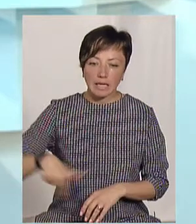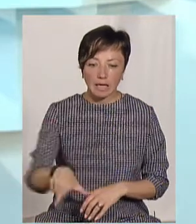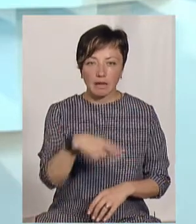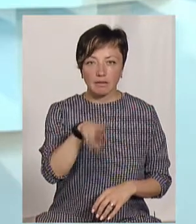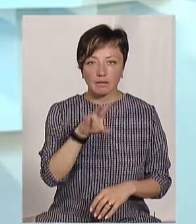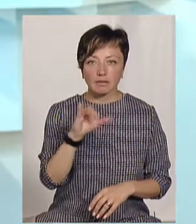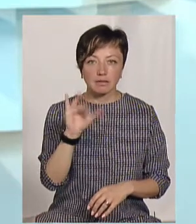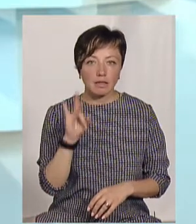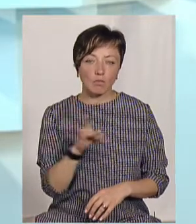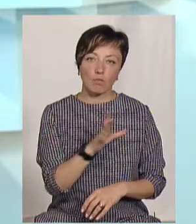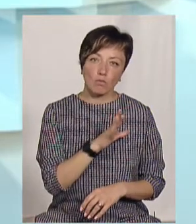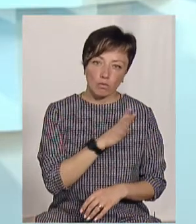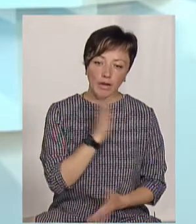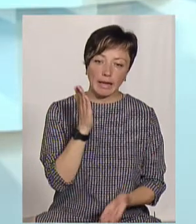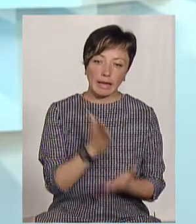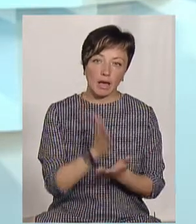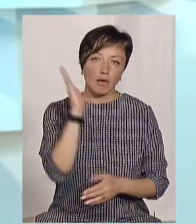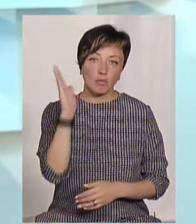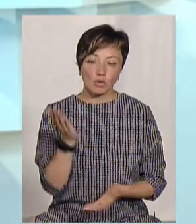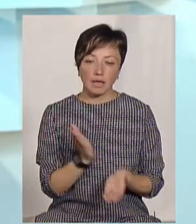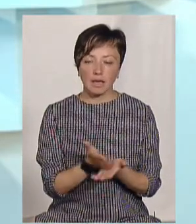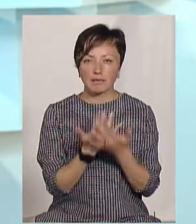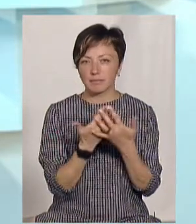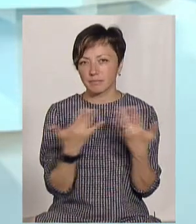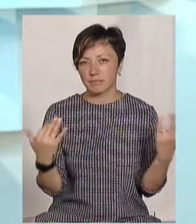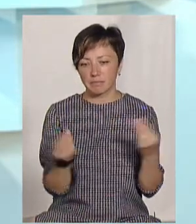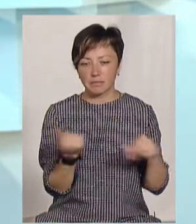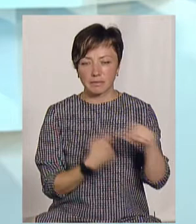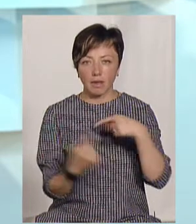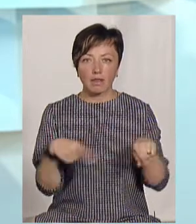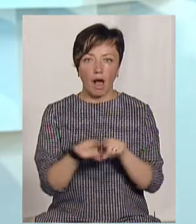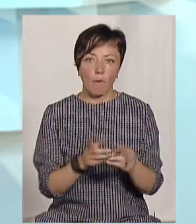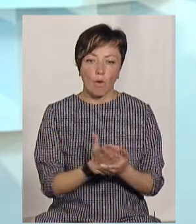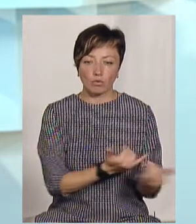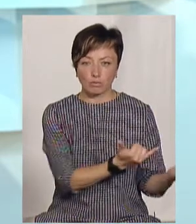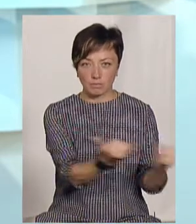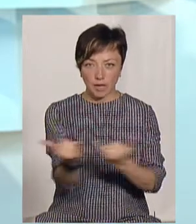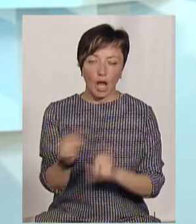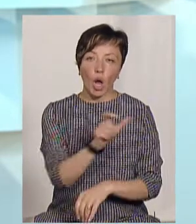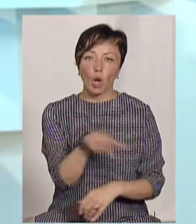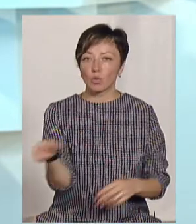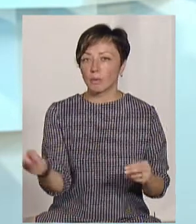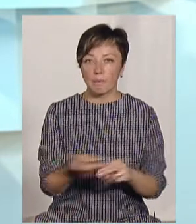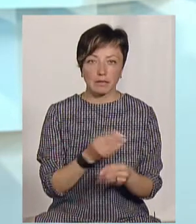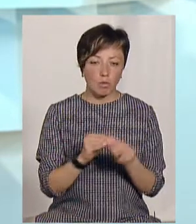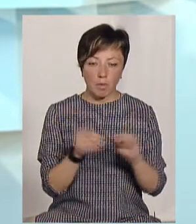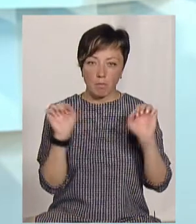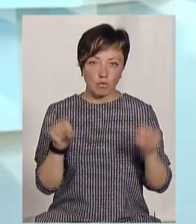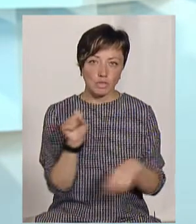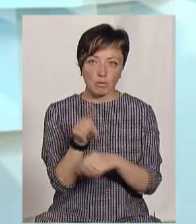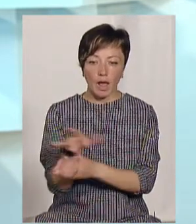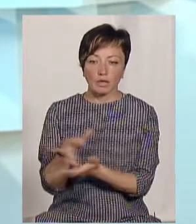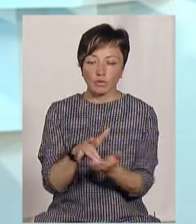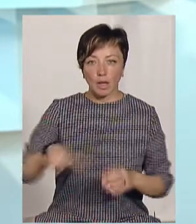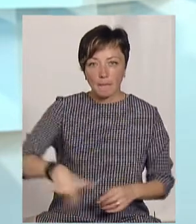вони були, є і будуть. Є ряд підприємців, які такі послуги не дають. Люди без проблем, відпочивальники, можуть замовити екскурсію